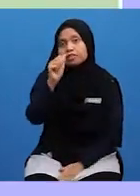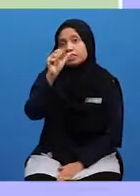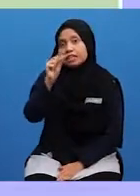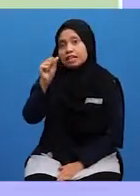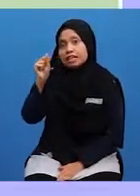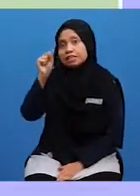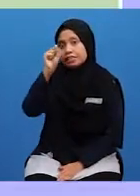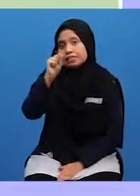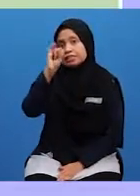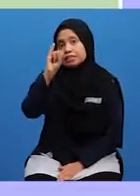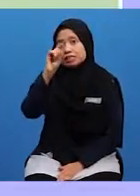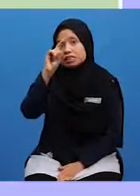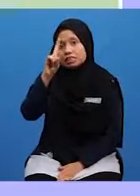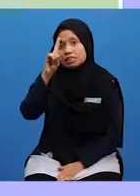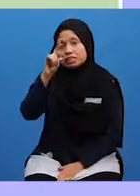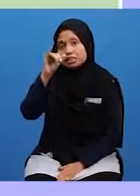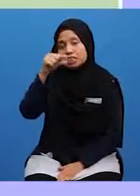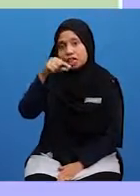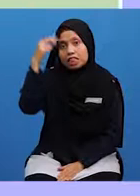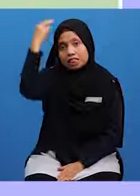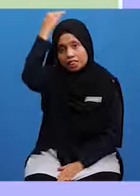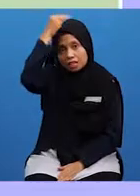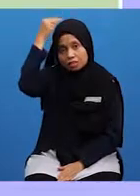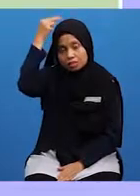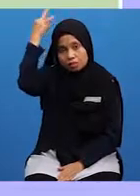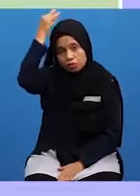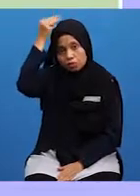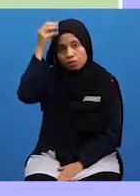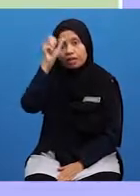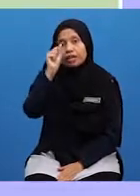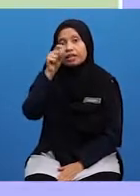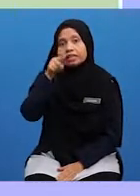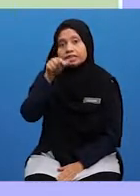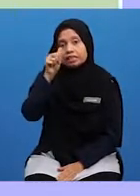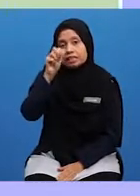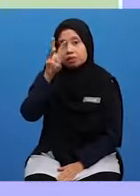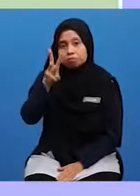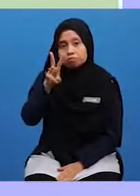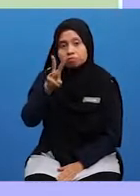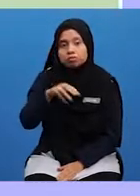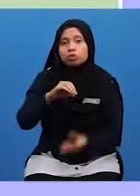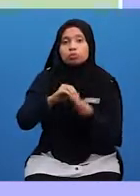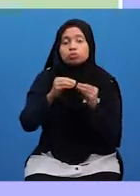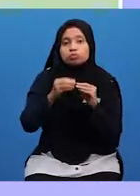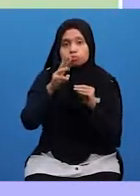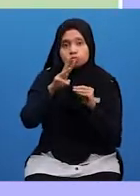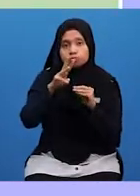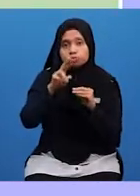Muhammad SAW Objektif yang kedua Murid-murid dapat